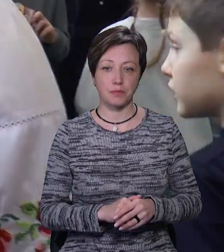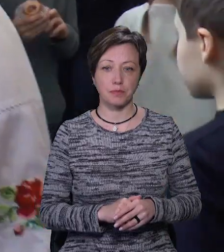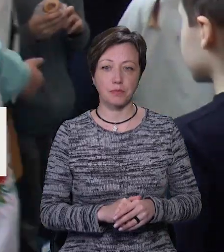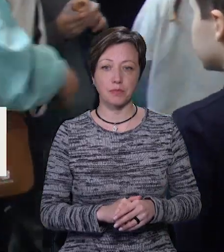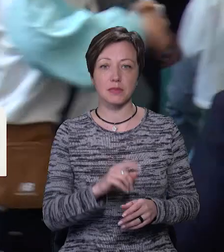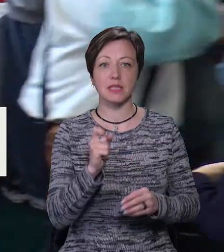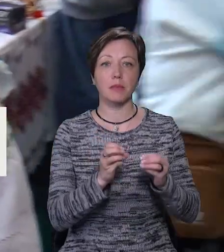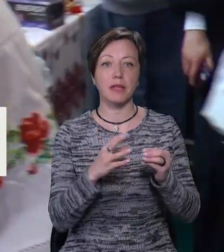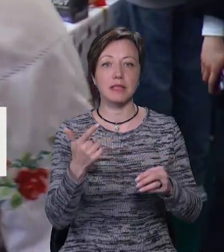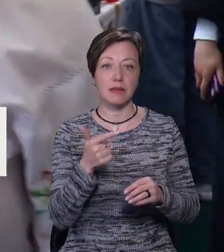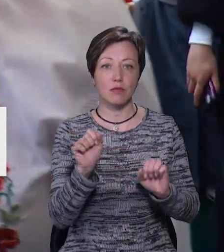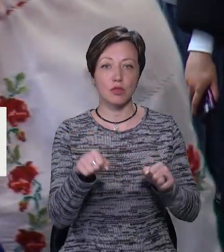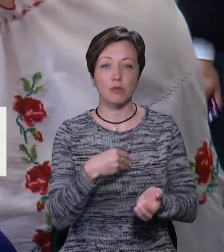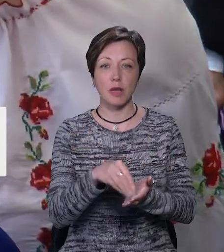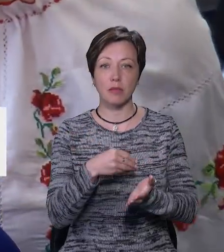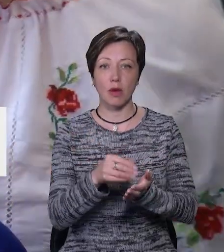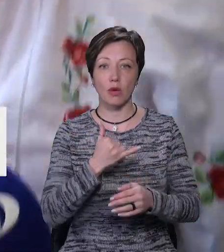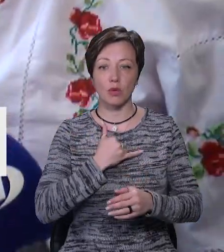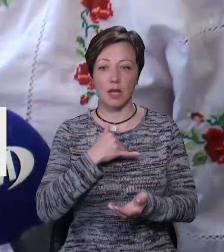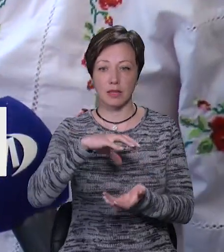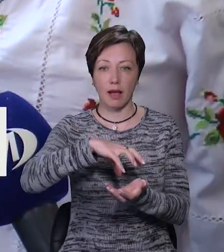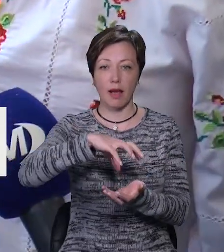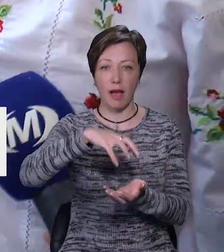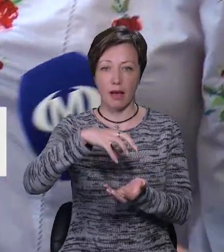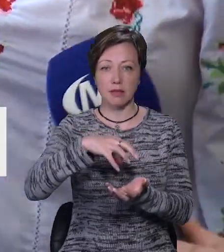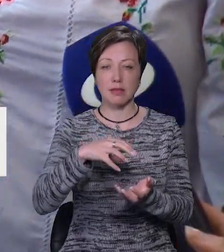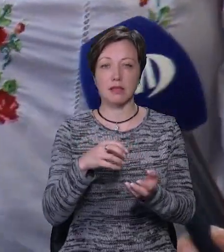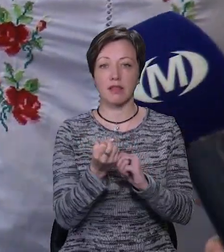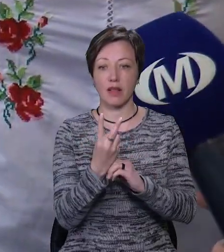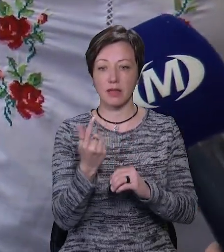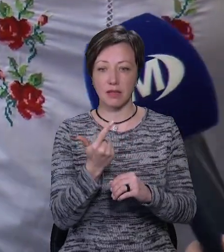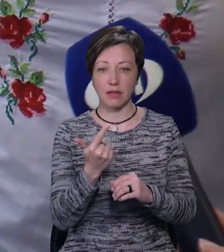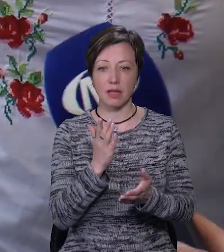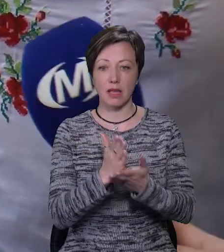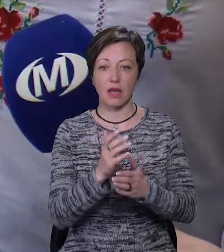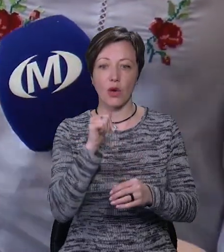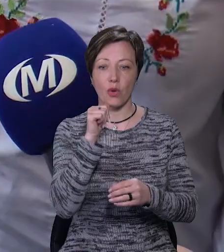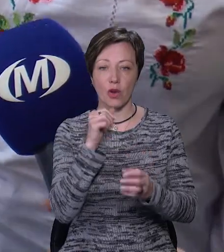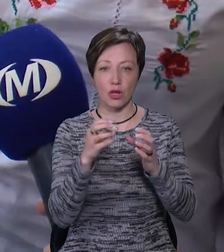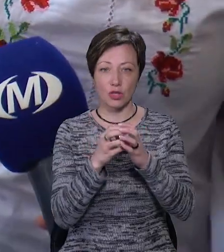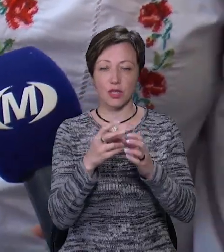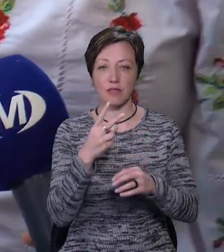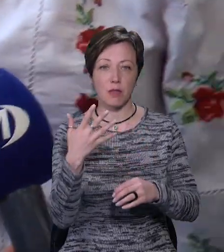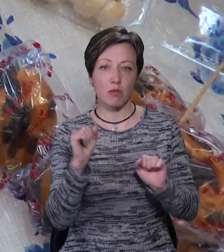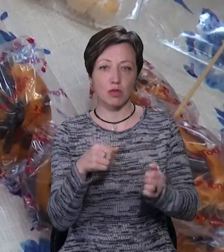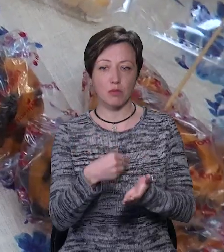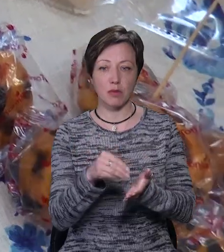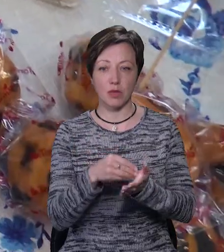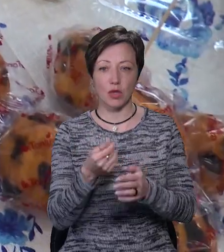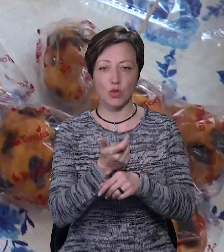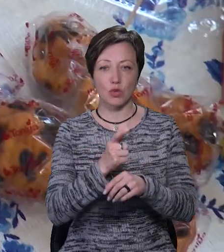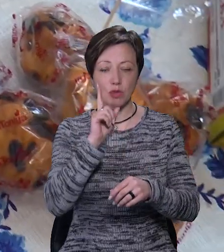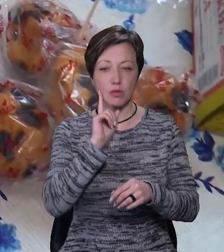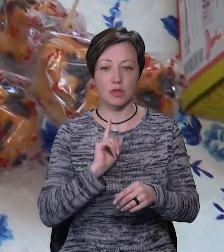«За 15 гривень ви можете придбати у нас кекс. Також за 12 у нас є горішки. За 25 можете придбати дуже